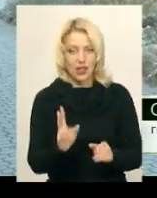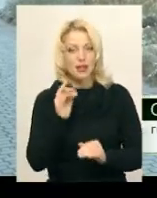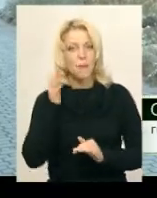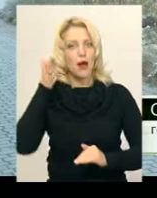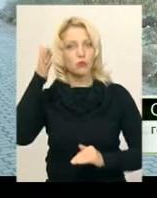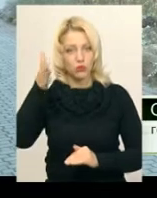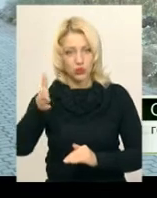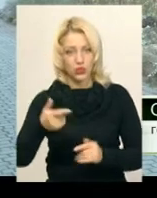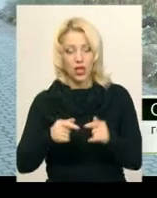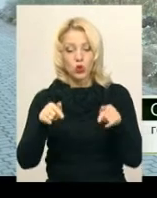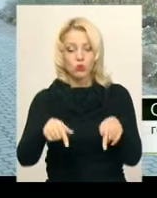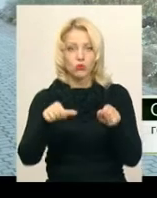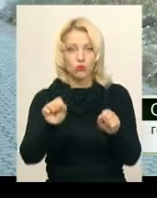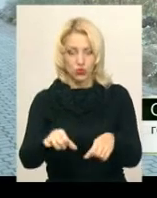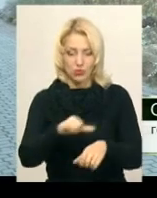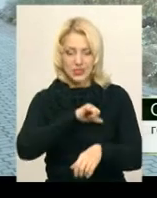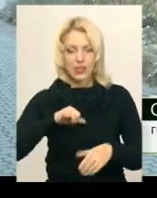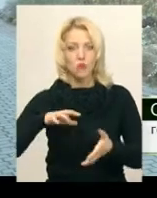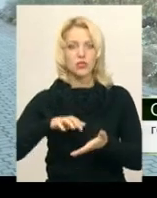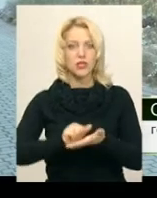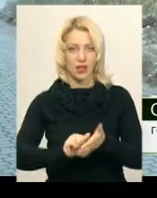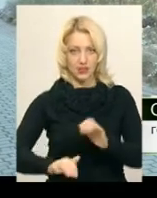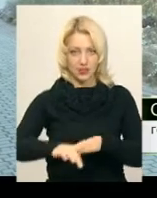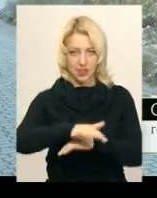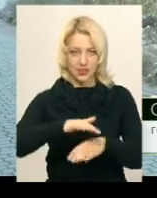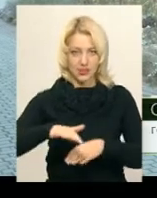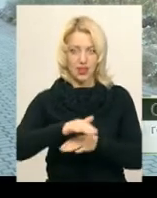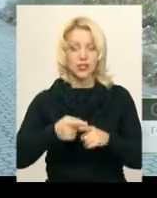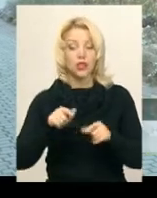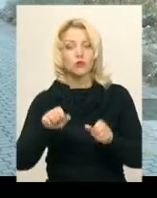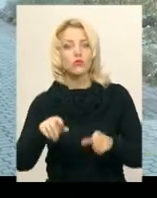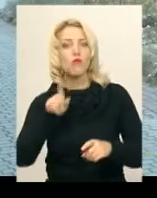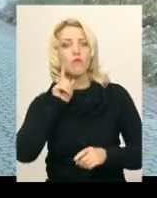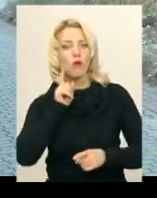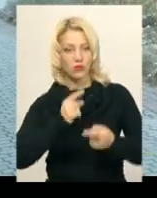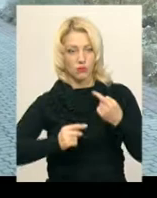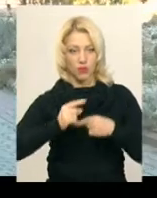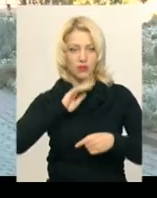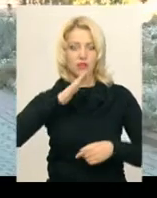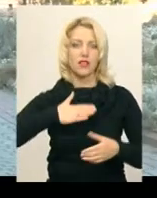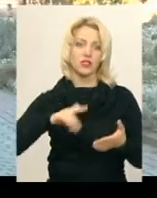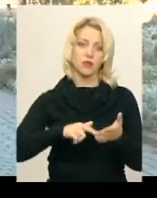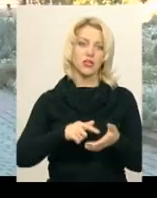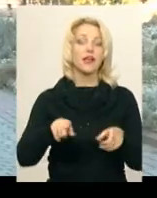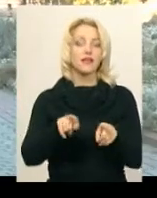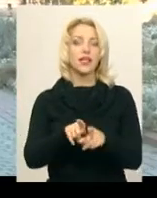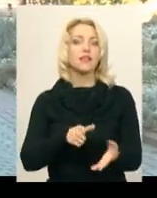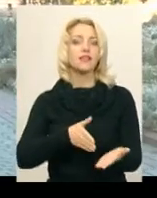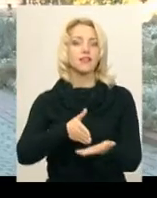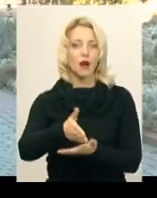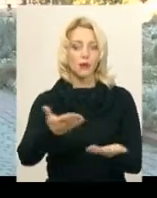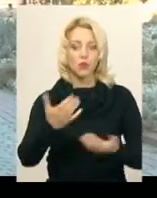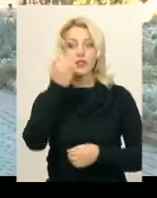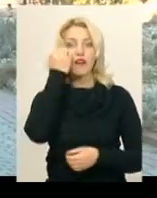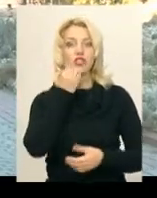тут можна і самозайнятість населення, тут можуть просто молодь може повертатися до наше місто. Оце такий напрямок, який